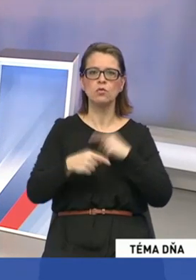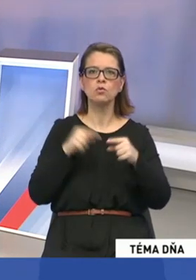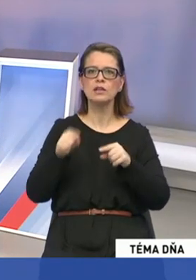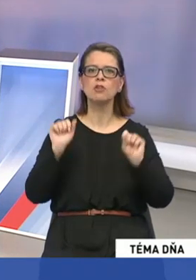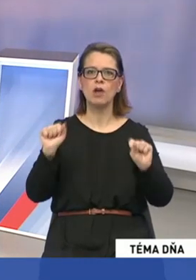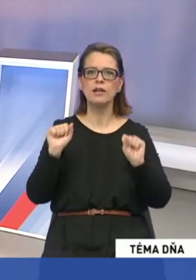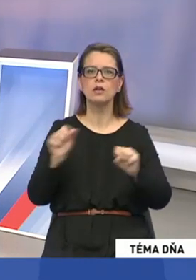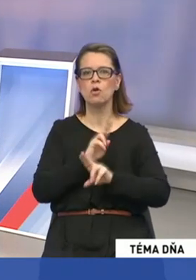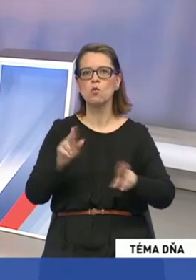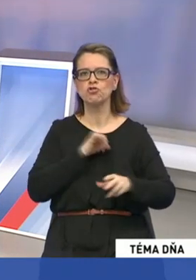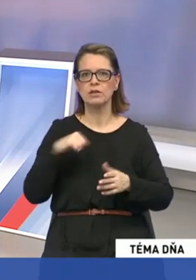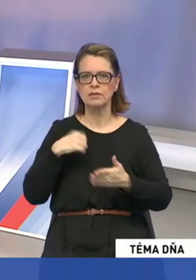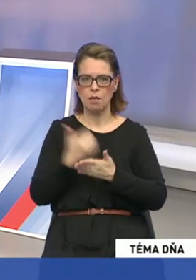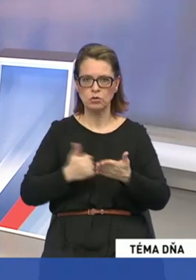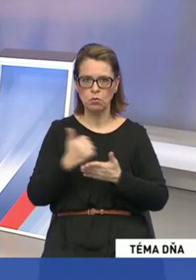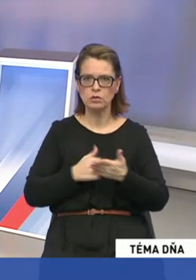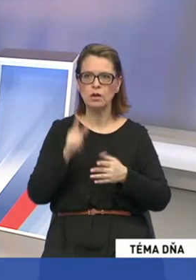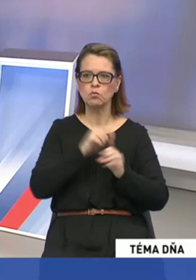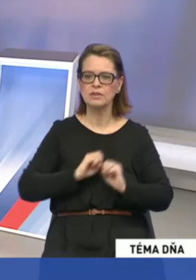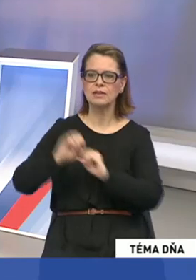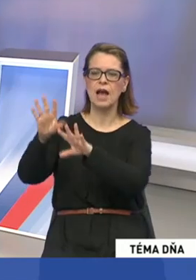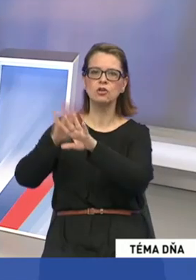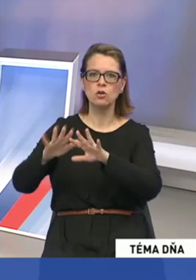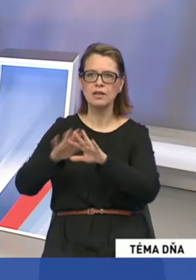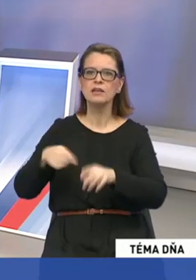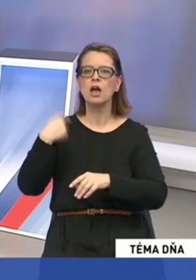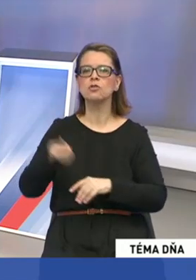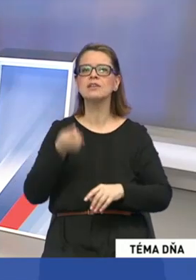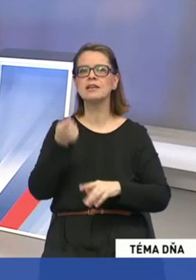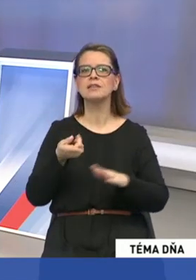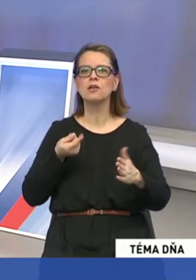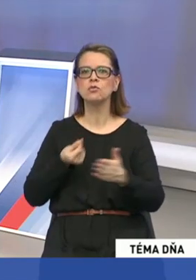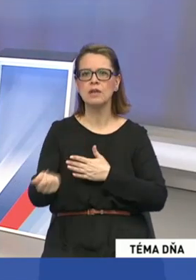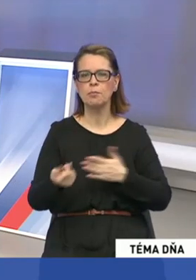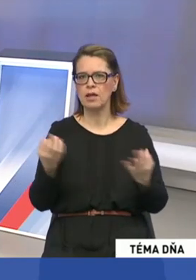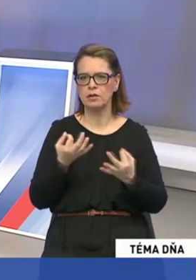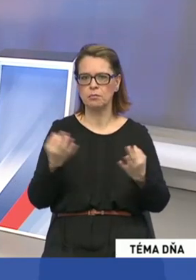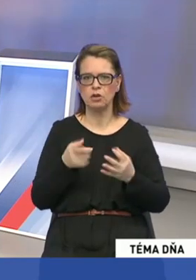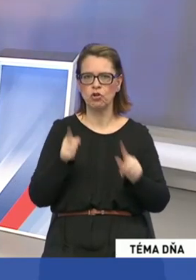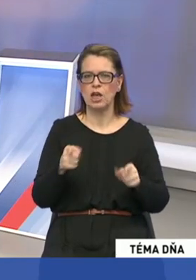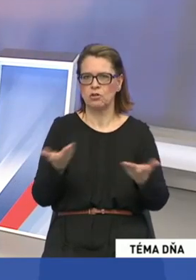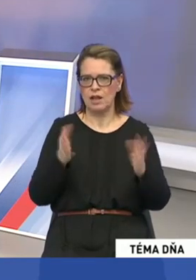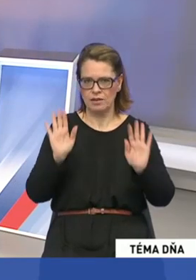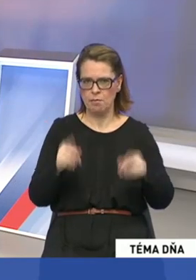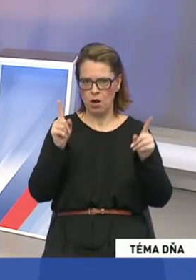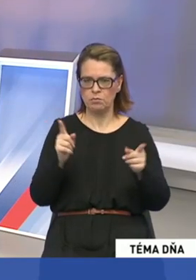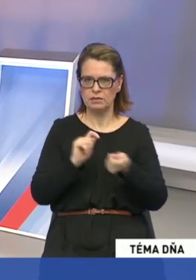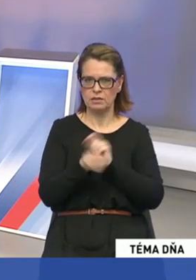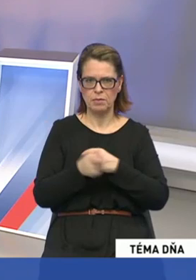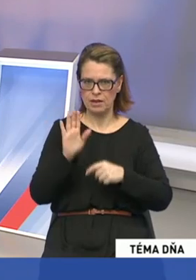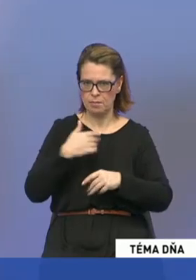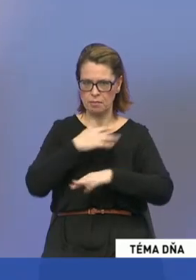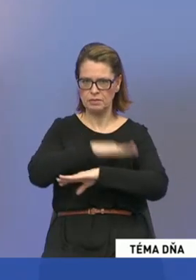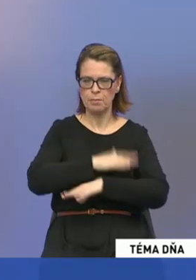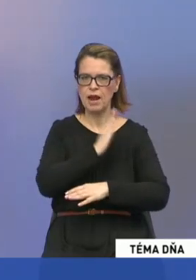energiu môže sám spotrebovať, musí ju odviesť do siete a dostane za ňu zaplatené. Prečo je to takto? Nemalo by sa to zmeniť? Nemali by sme mať nárok si